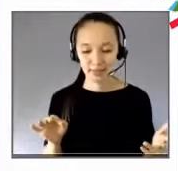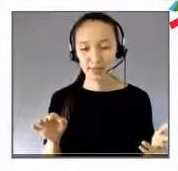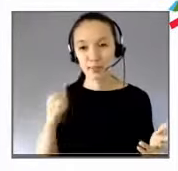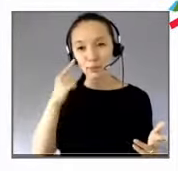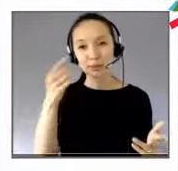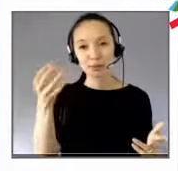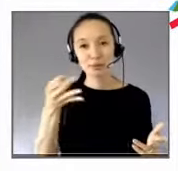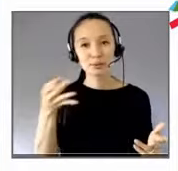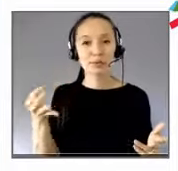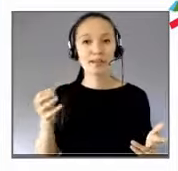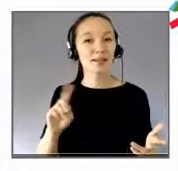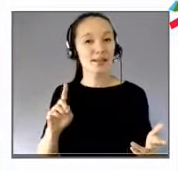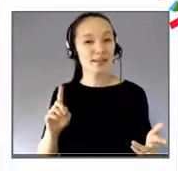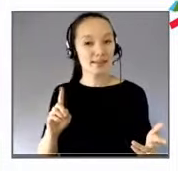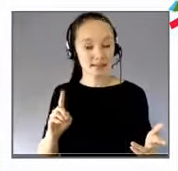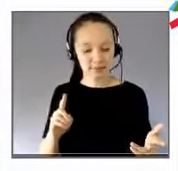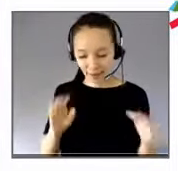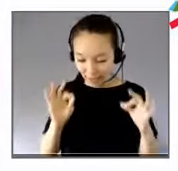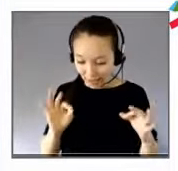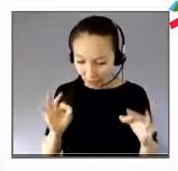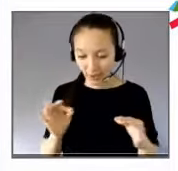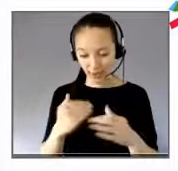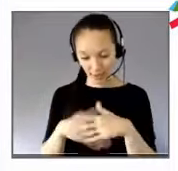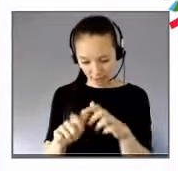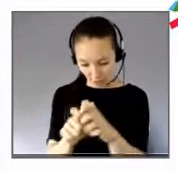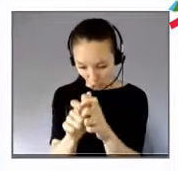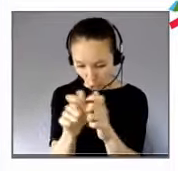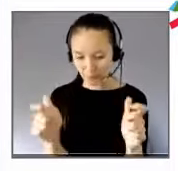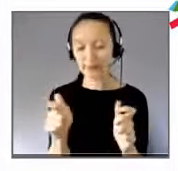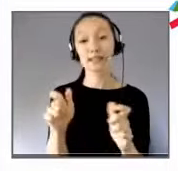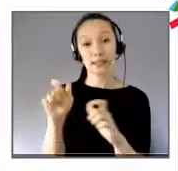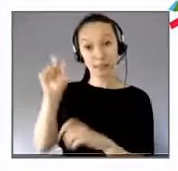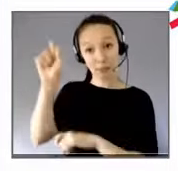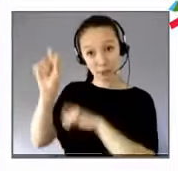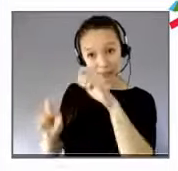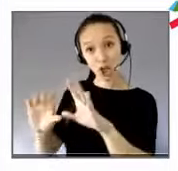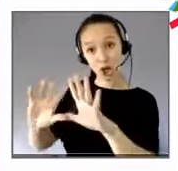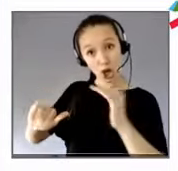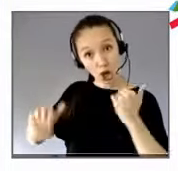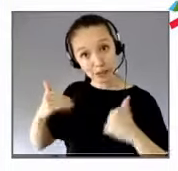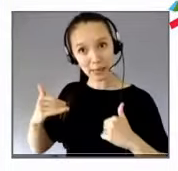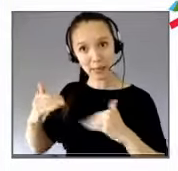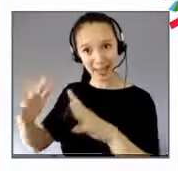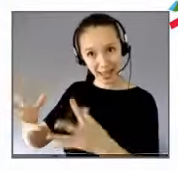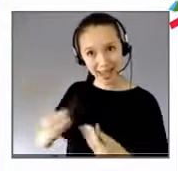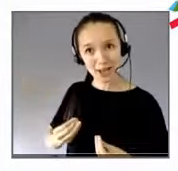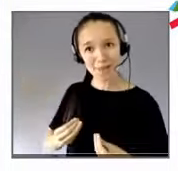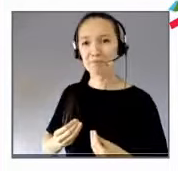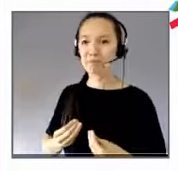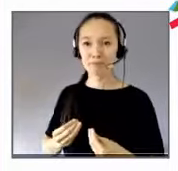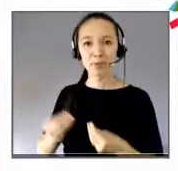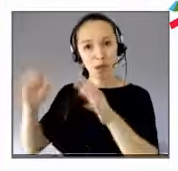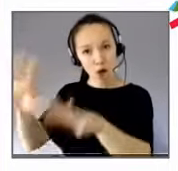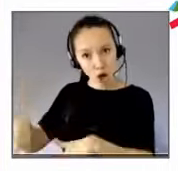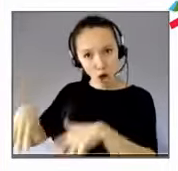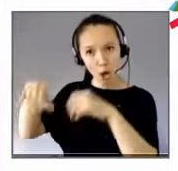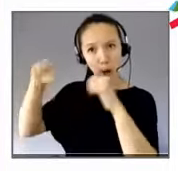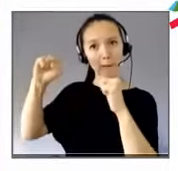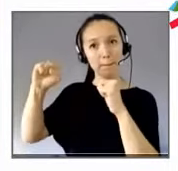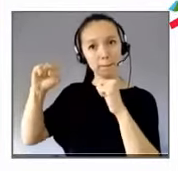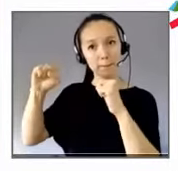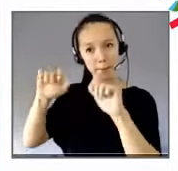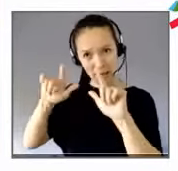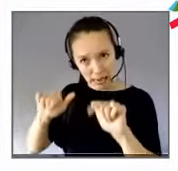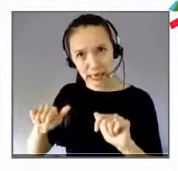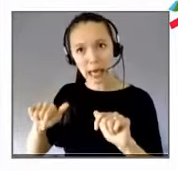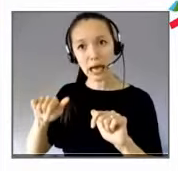parler de handicap en entreprise et d'accueillir ou de recruter une personne avec